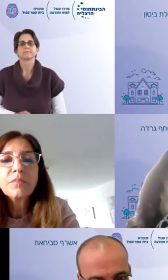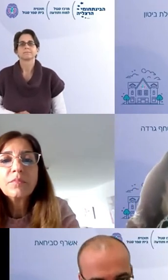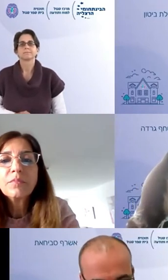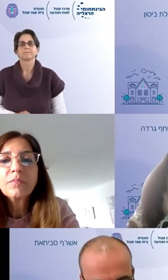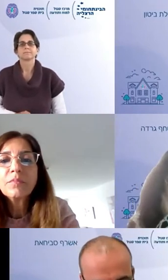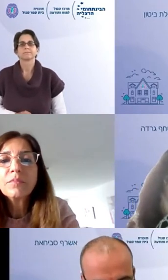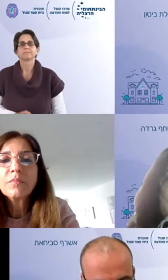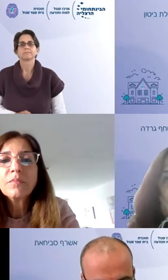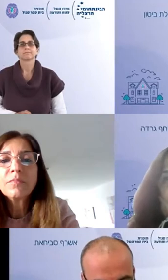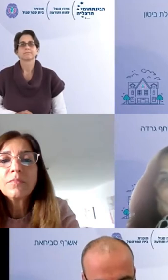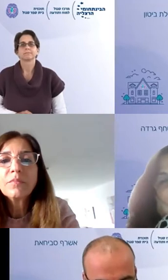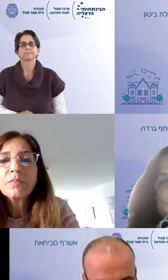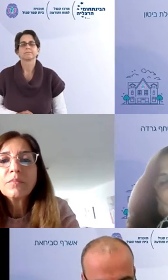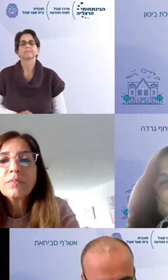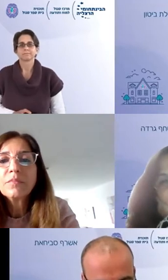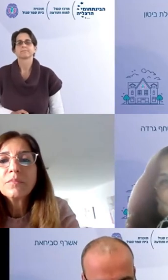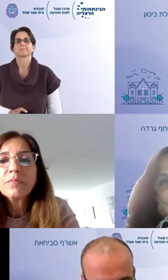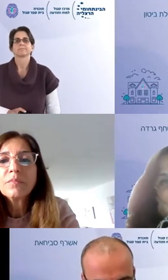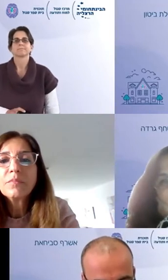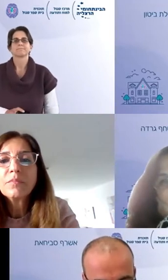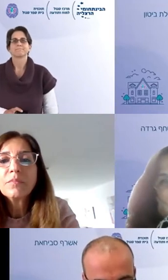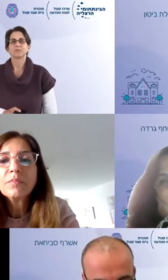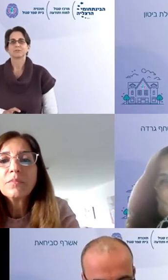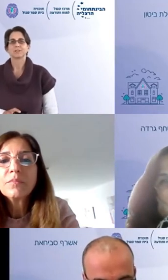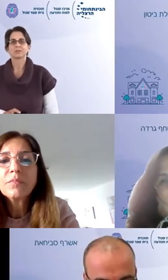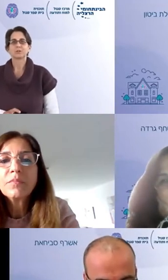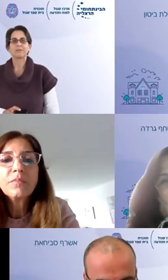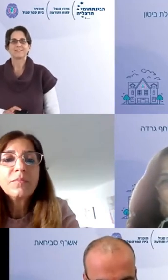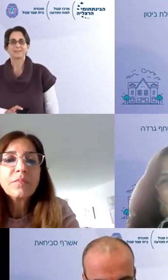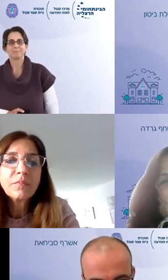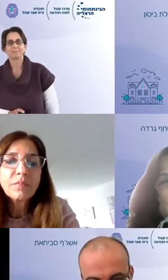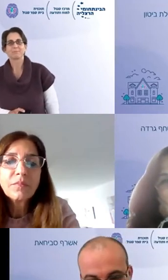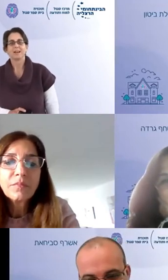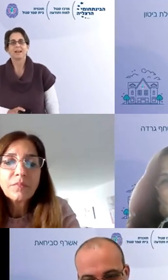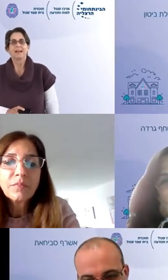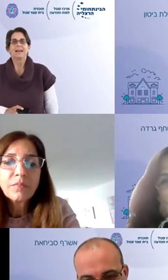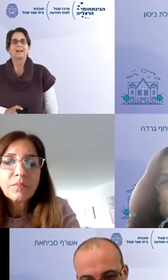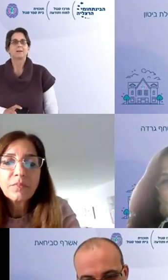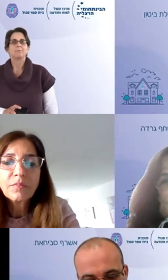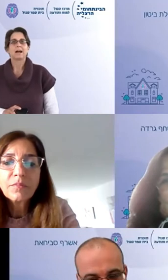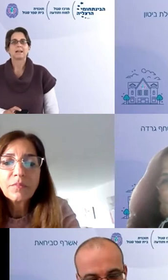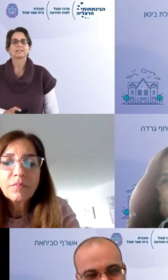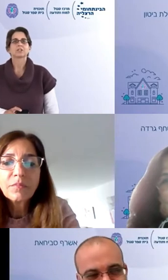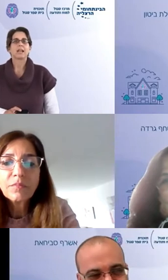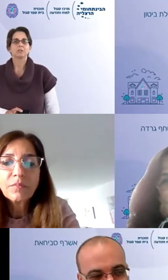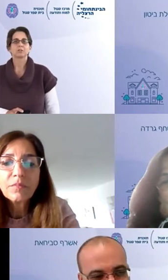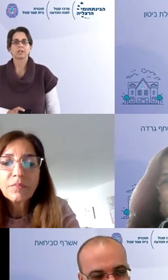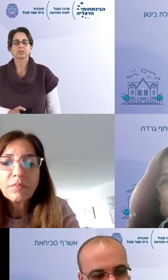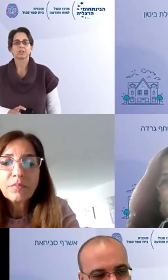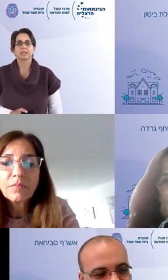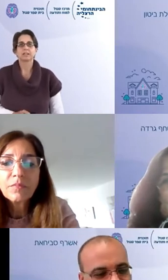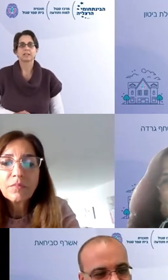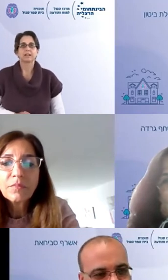וזו שנה שנייה שלנו בתוכנית סגול יופי, תודה ונדה אז את השאלה